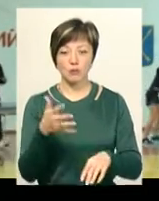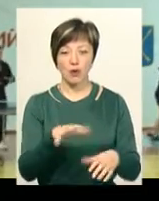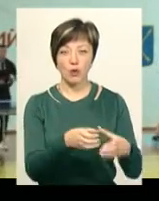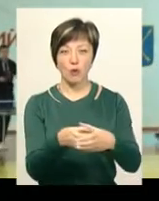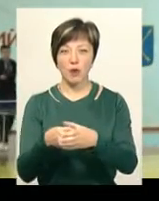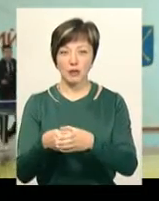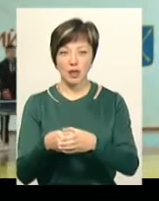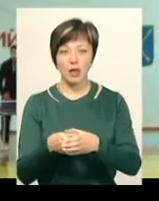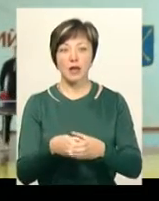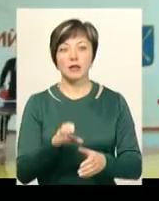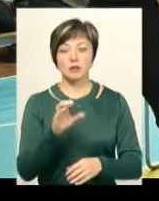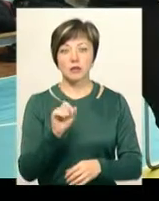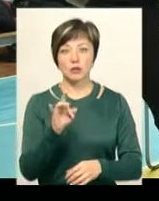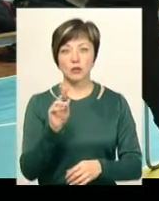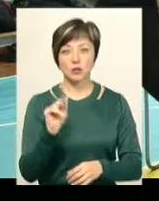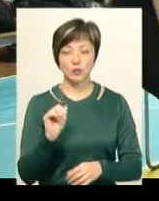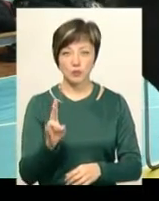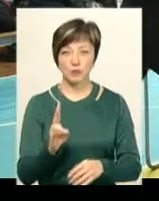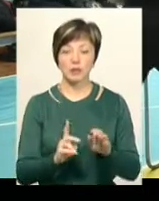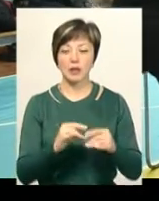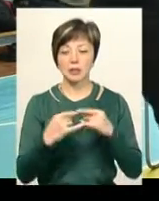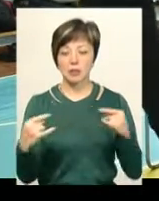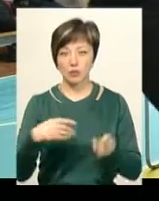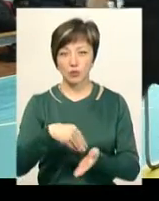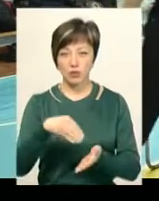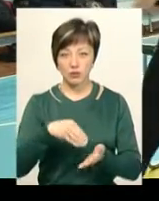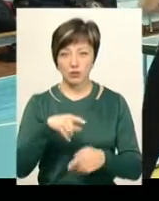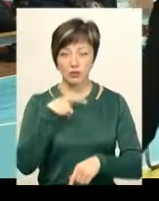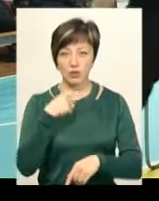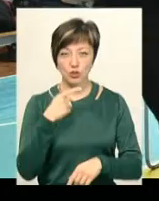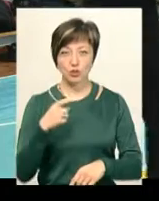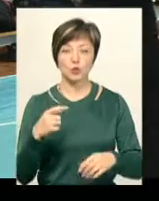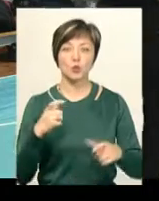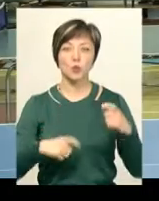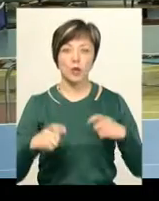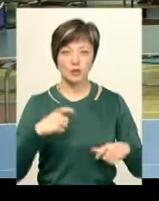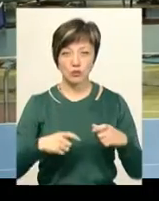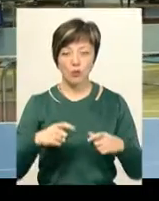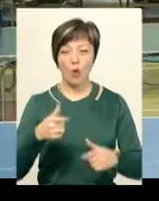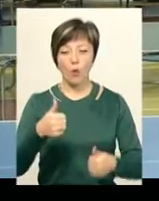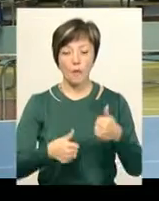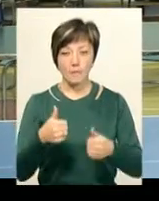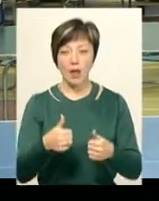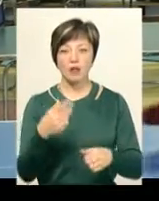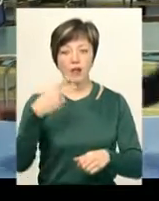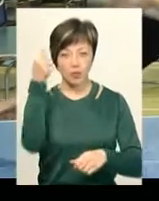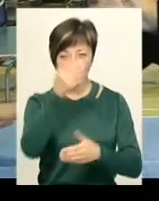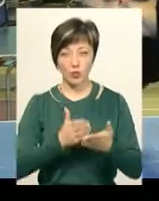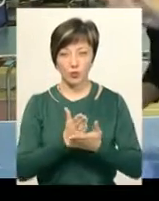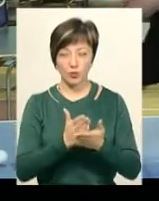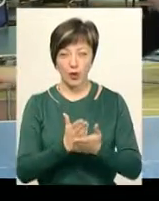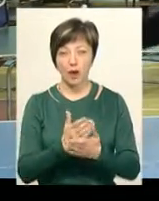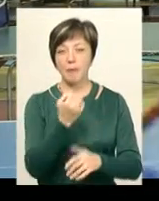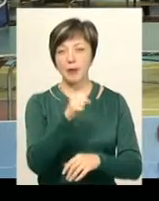Петро Старцун судить змагання з настільного тенісу студентської міської спартакиади років із 20. Каже, майже кожного року протягом двох десятиліть